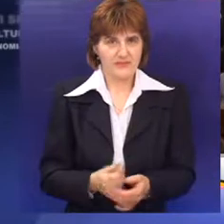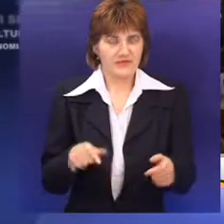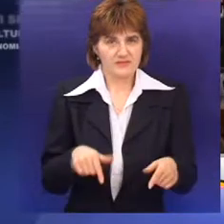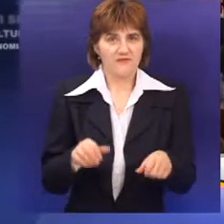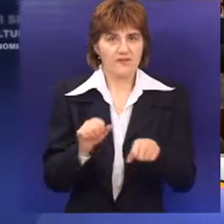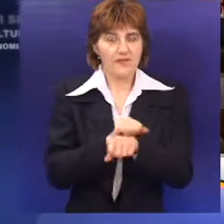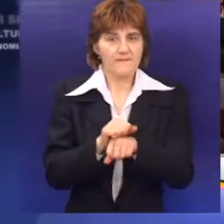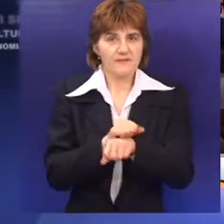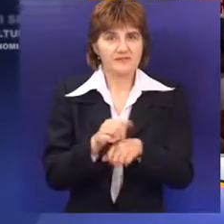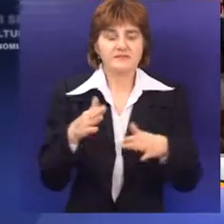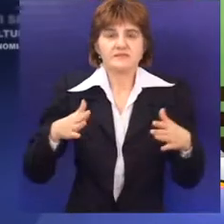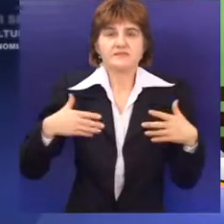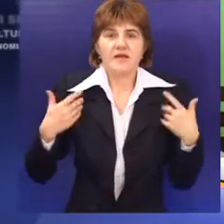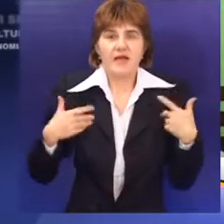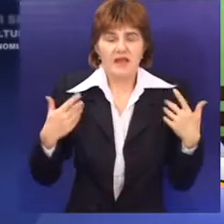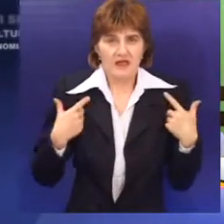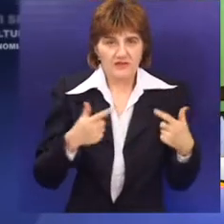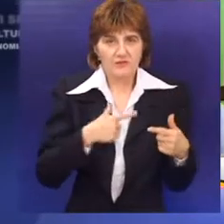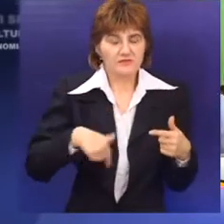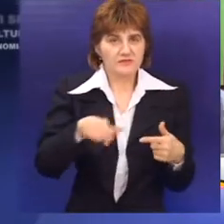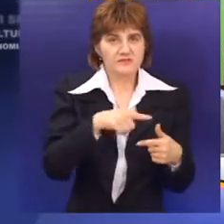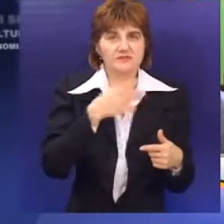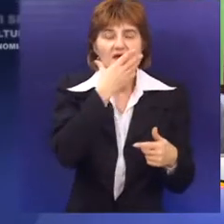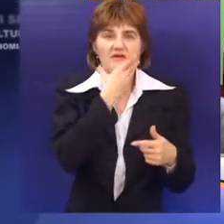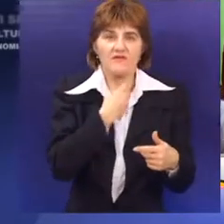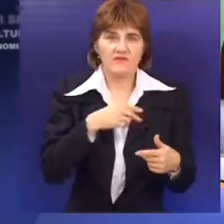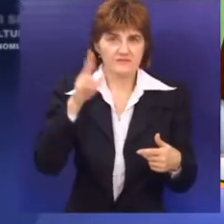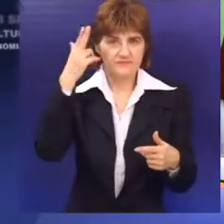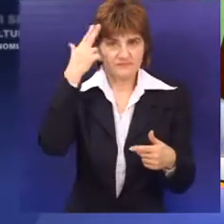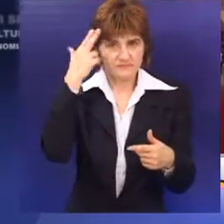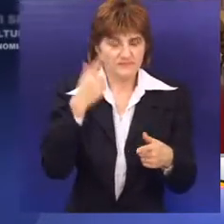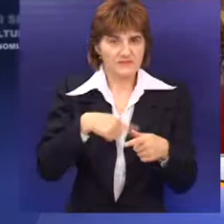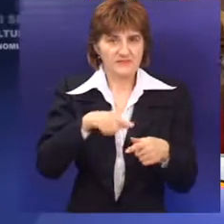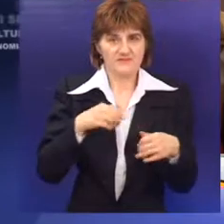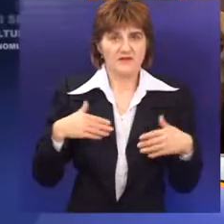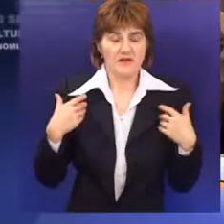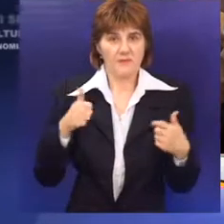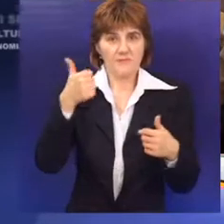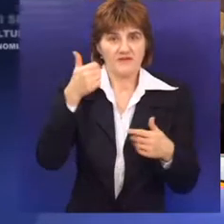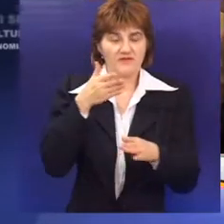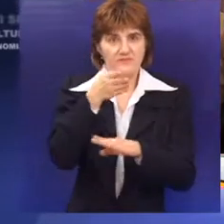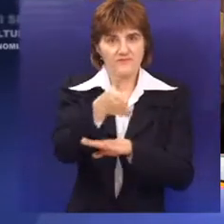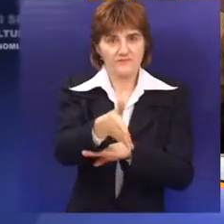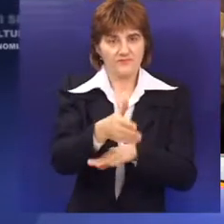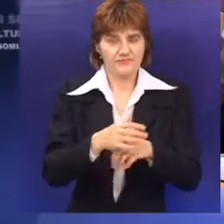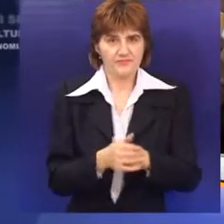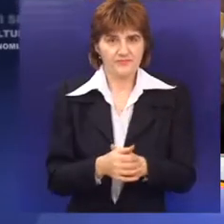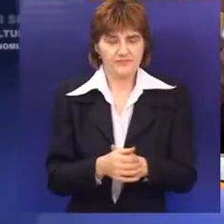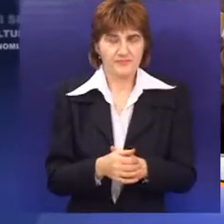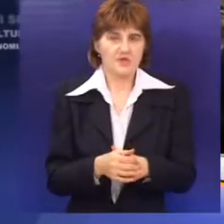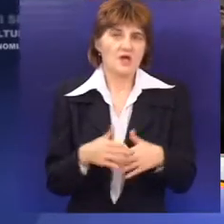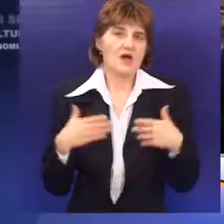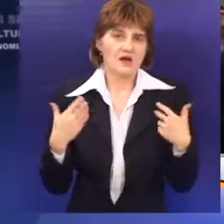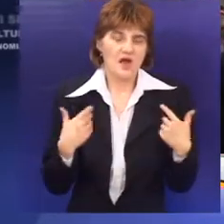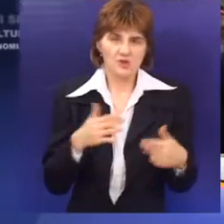Decembar je generalno radostan mesec za sve u Kolevci, a Mikulaš je vesnik tog meseca jer dolazi prvi. Pojento je tome da s deca